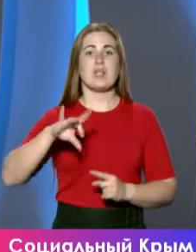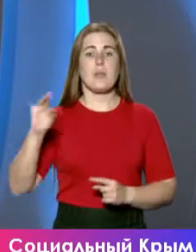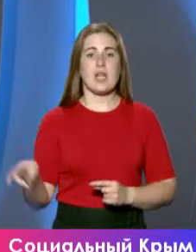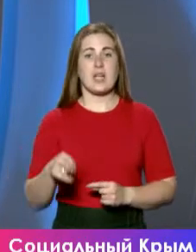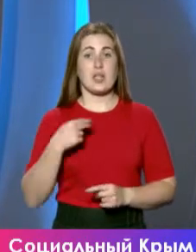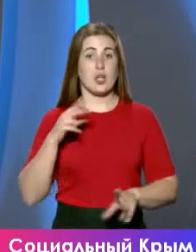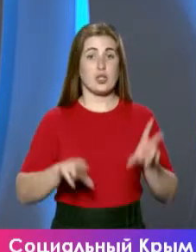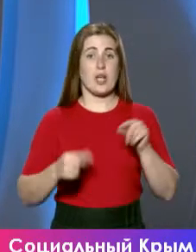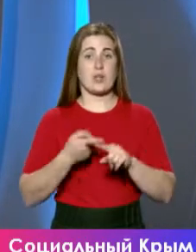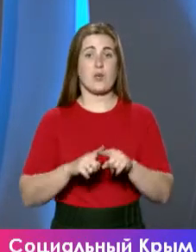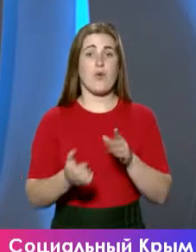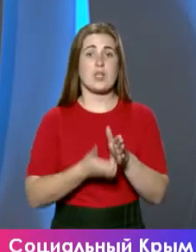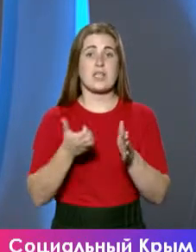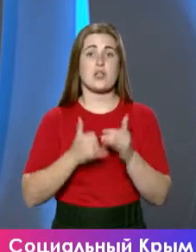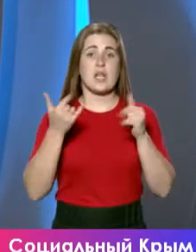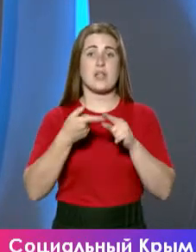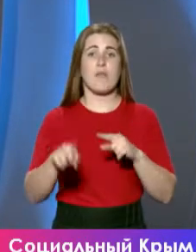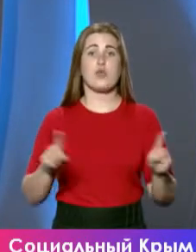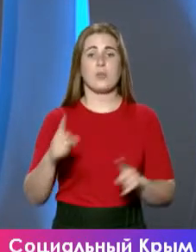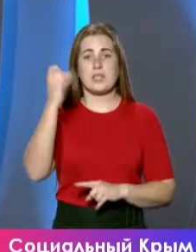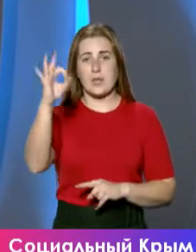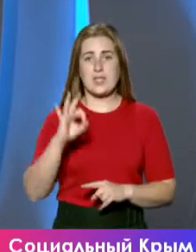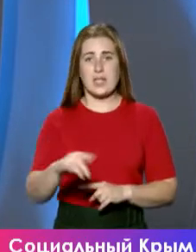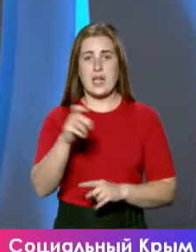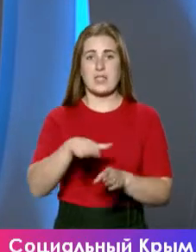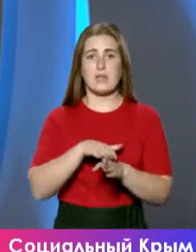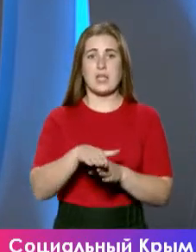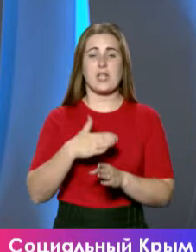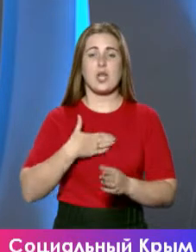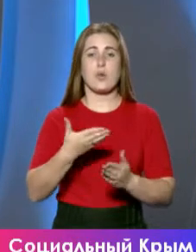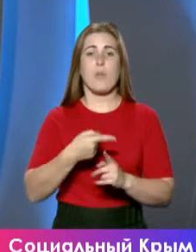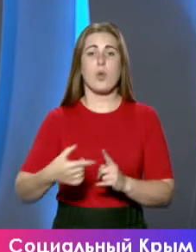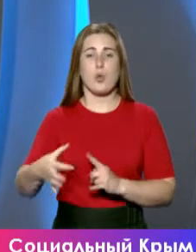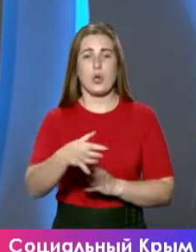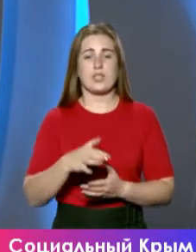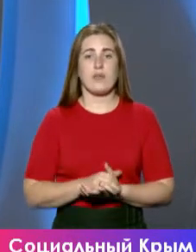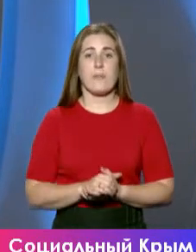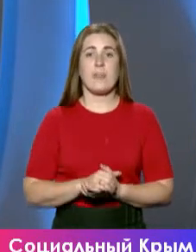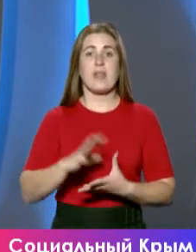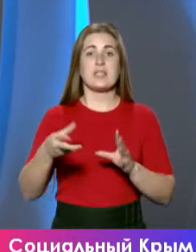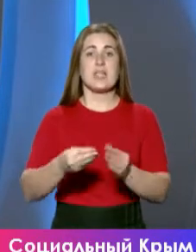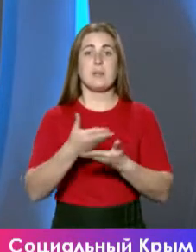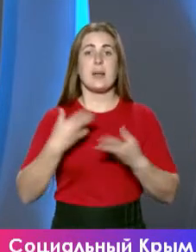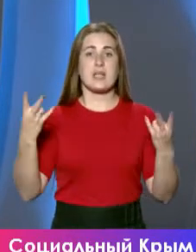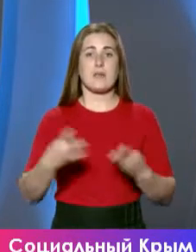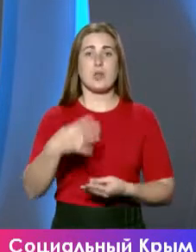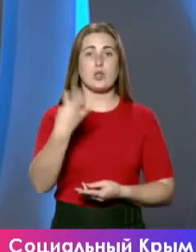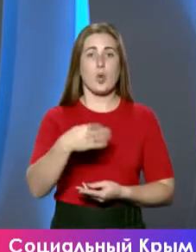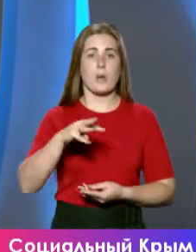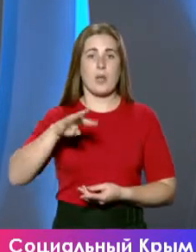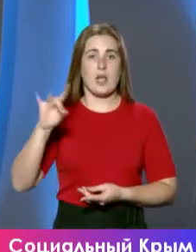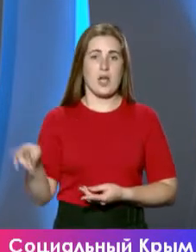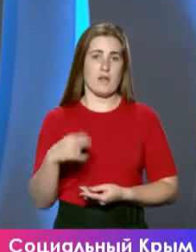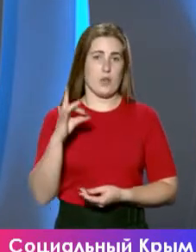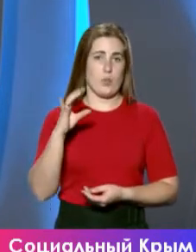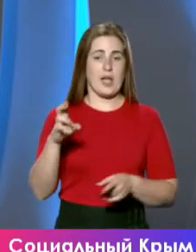Я считаю, что его недостаточно для того, чтобы 100 процентов газифицировать наш полуостров. Потому что в целом нам необходимо 40 миллиардов рублей.